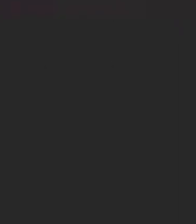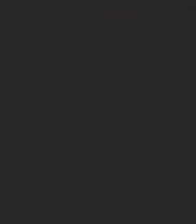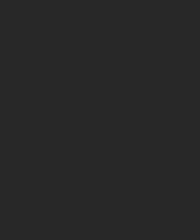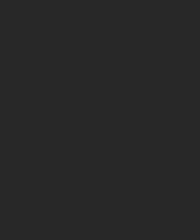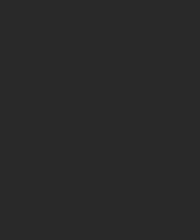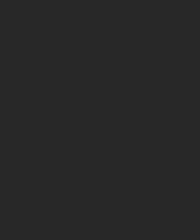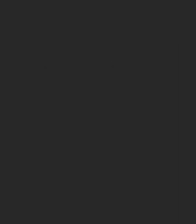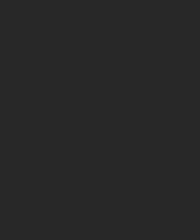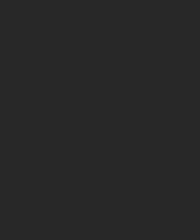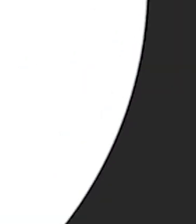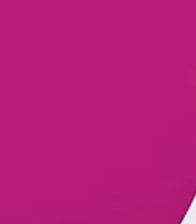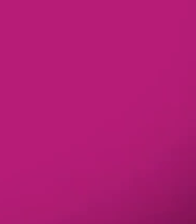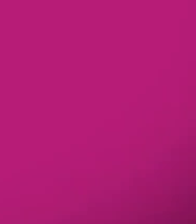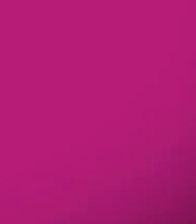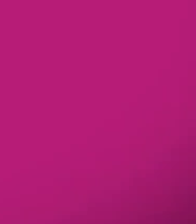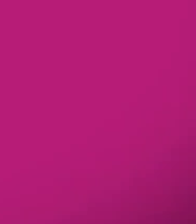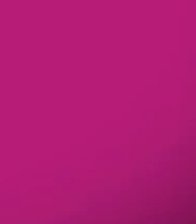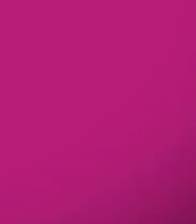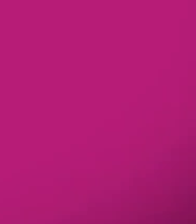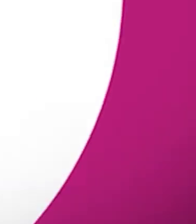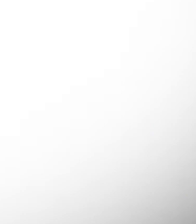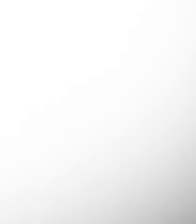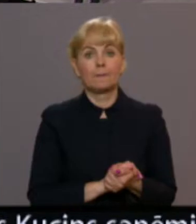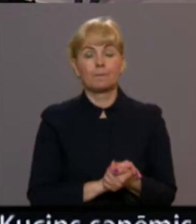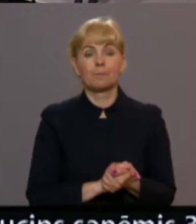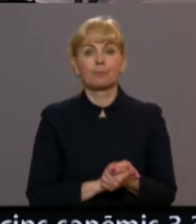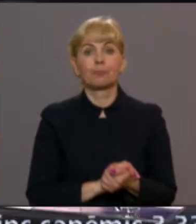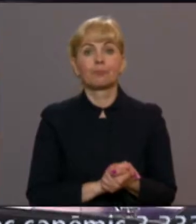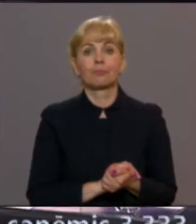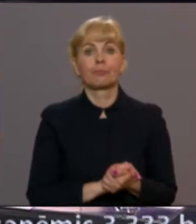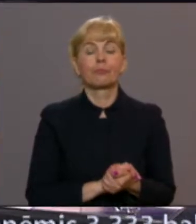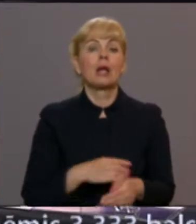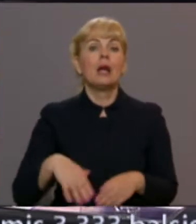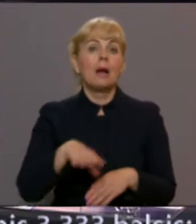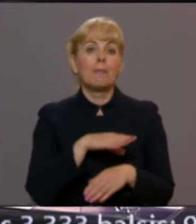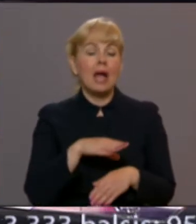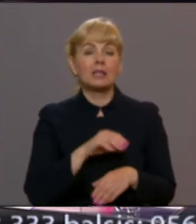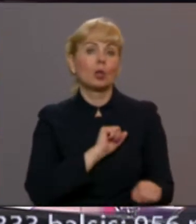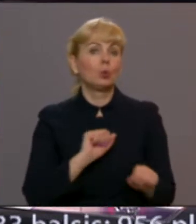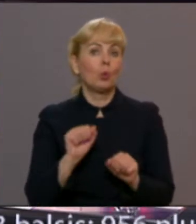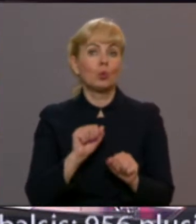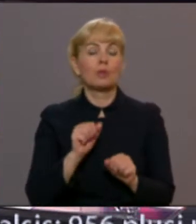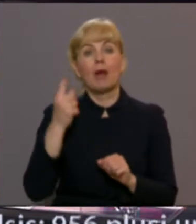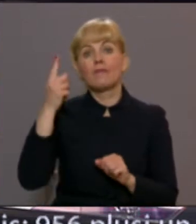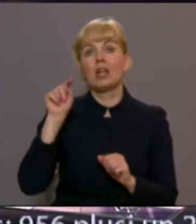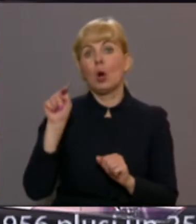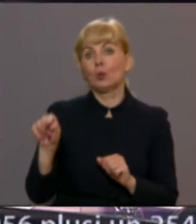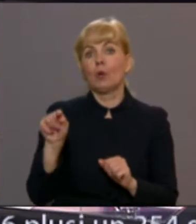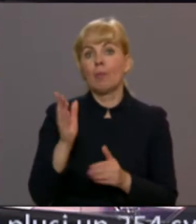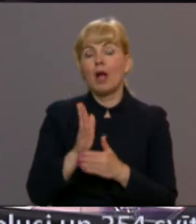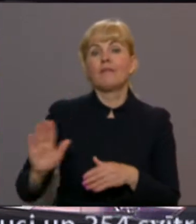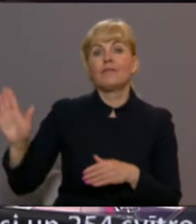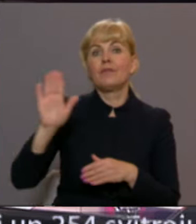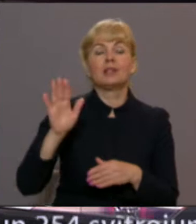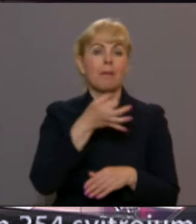Re! Viss ēters ir te! Savukārt mēs dosimies uz vienu vidzemes